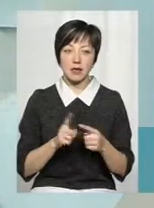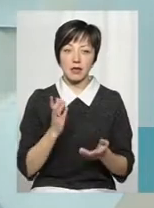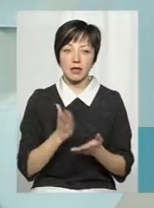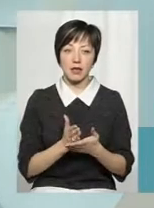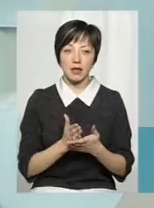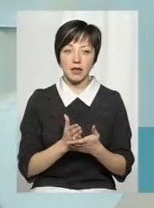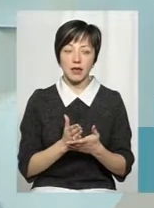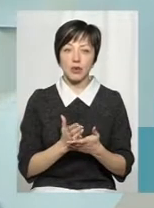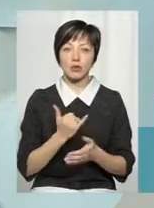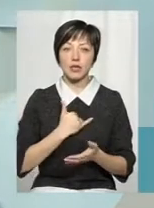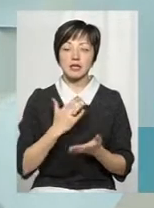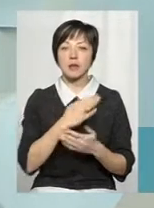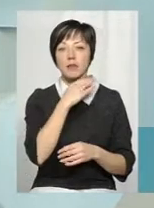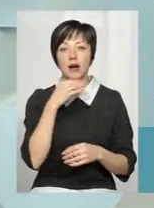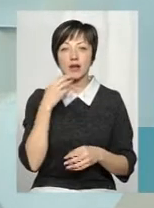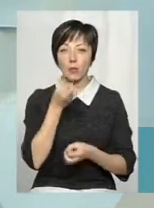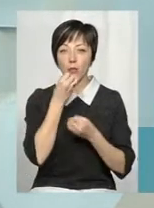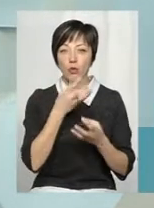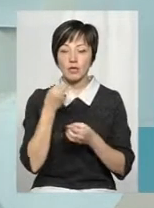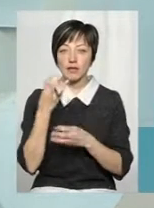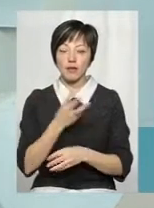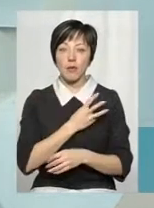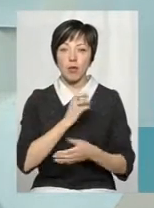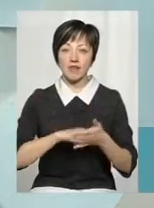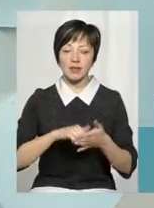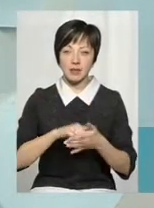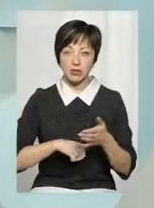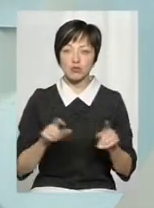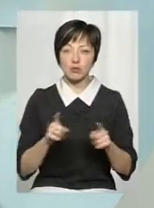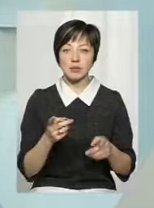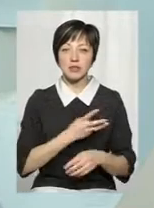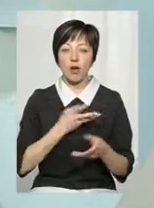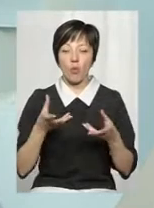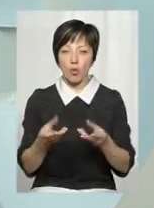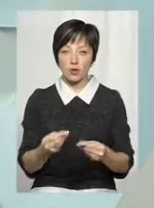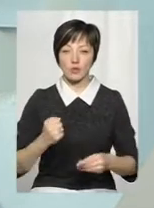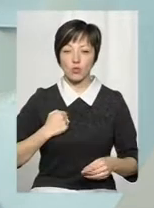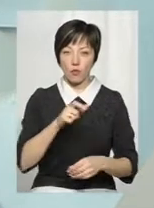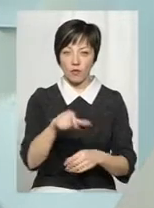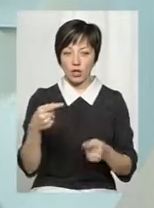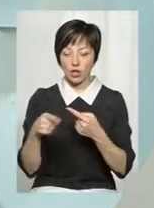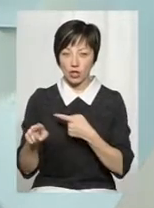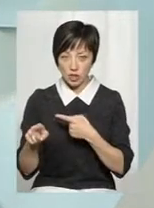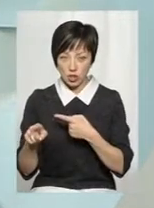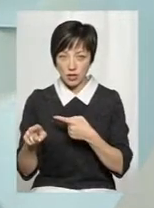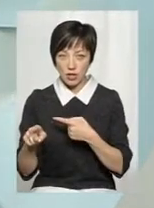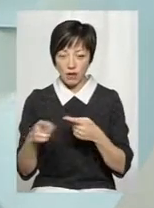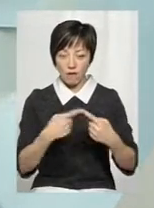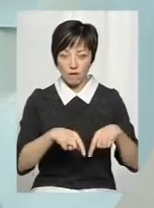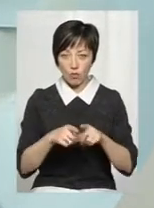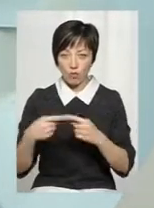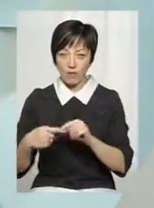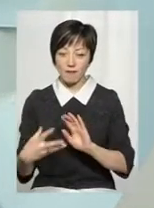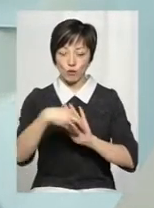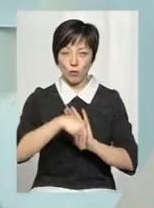В нас є багато позитивних, мотиваційних чинників, щоб заохотити військовослужбовців і інших військових формувань